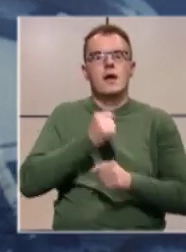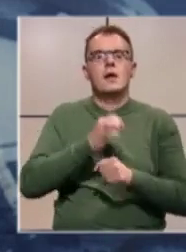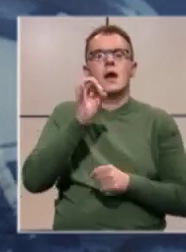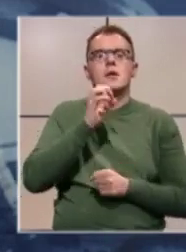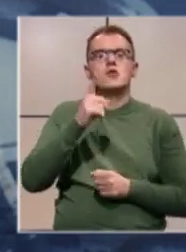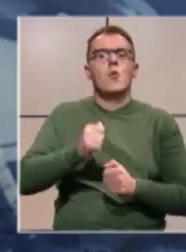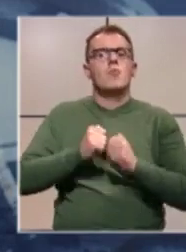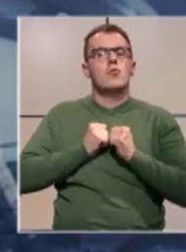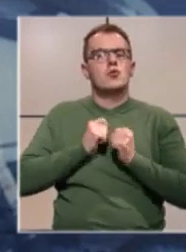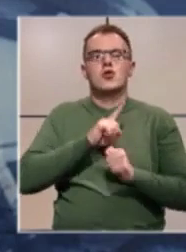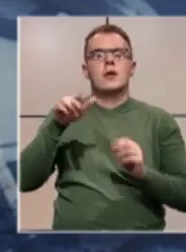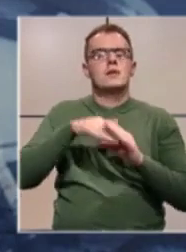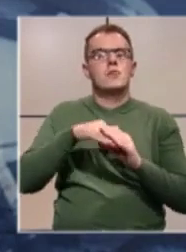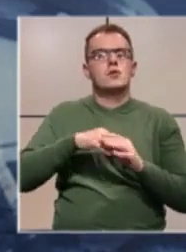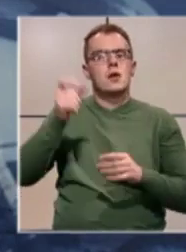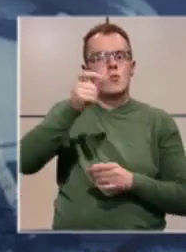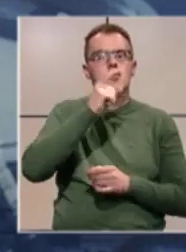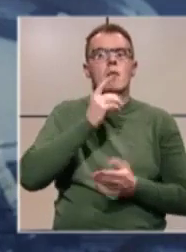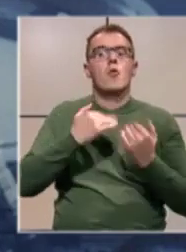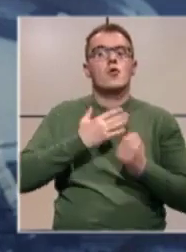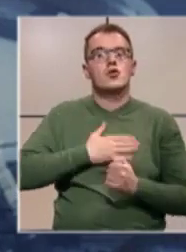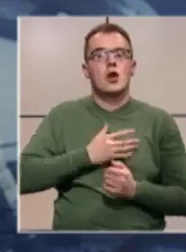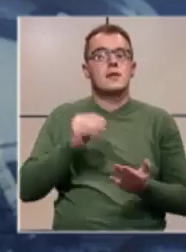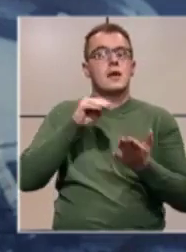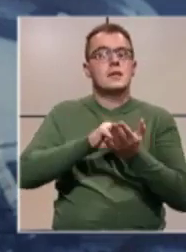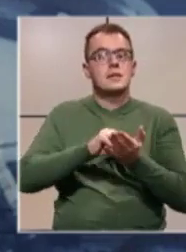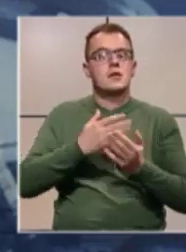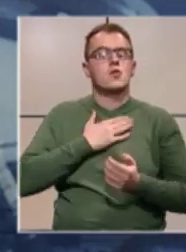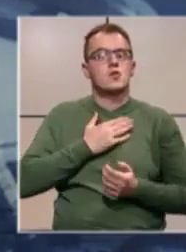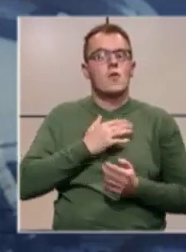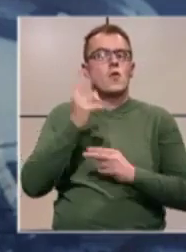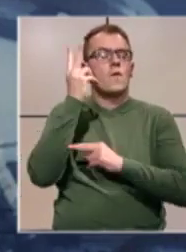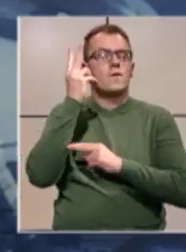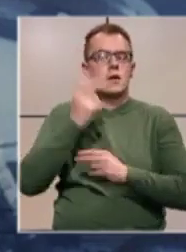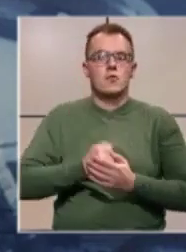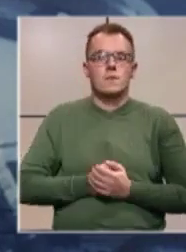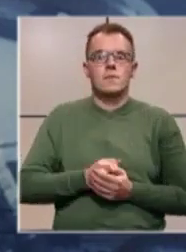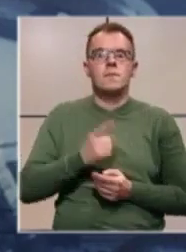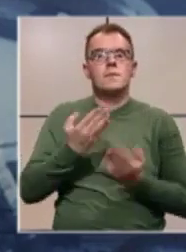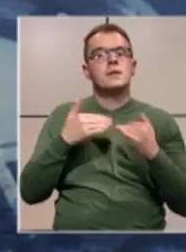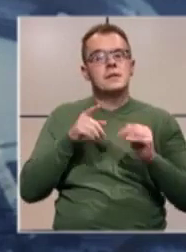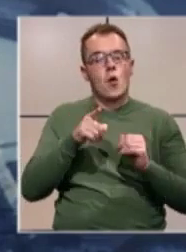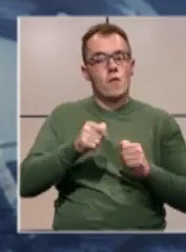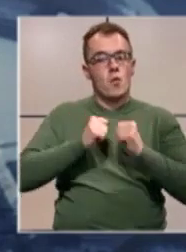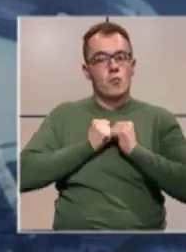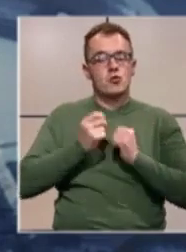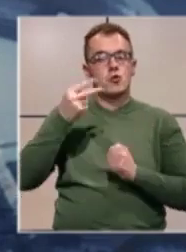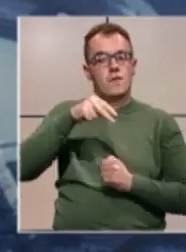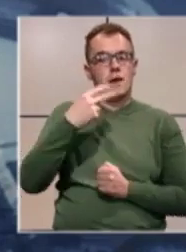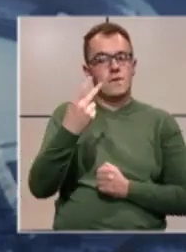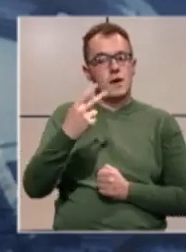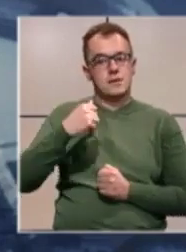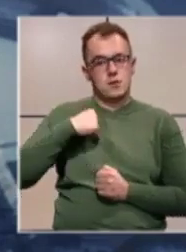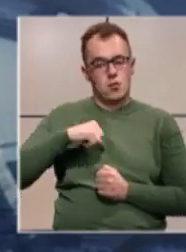se o podršci nezaposlenim osobama koji žele da registriraju svoju djelatnost. Za ovu podršku u 2020.